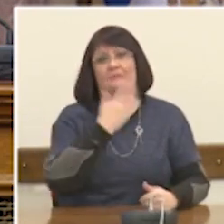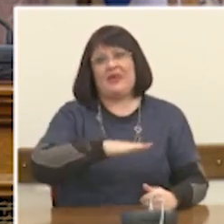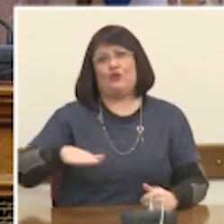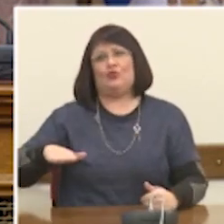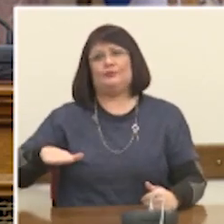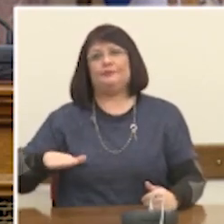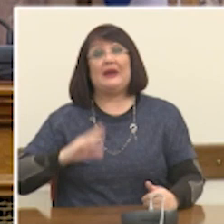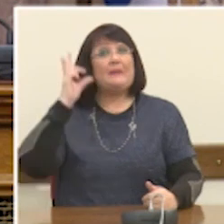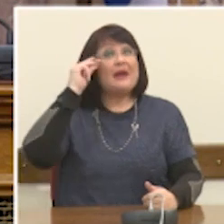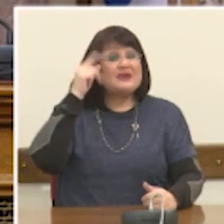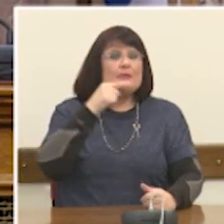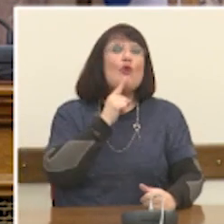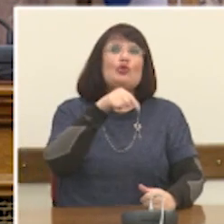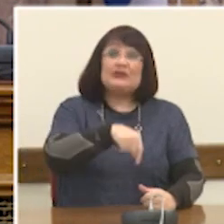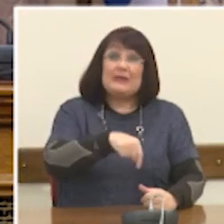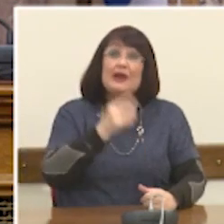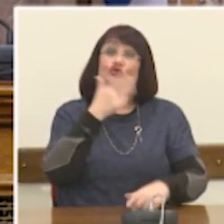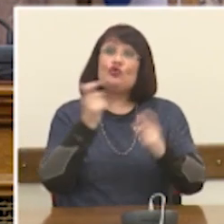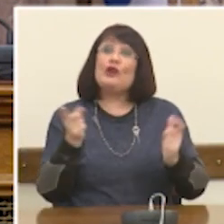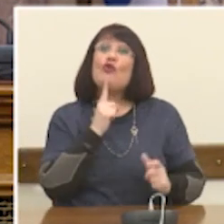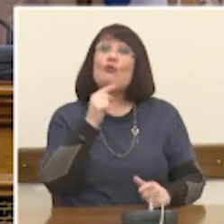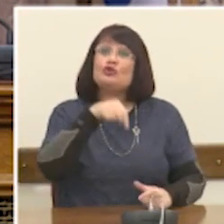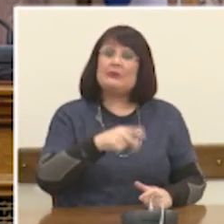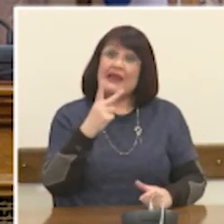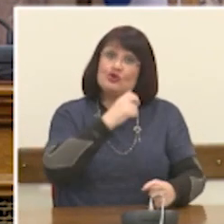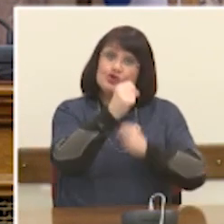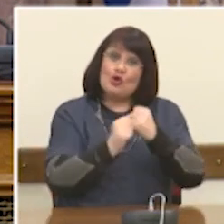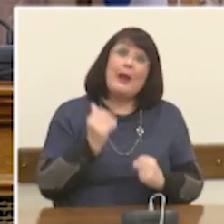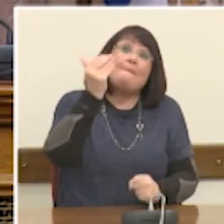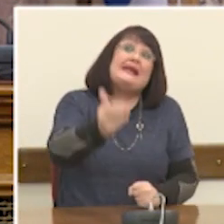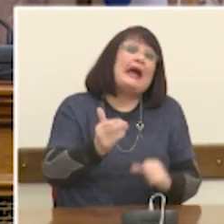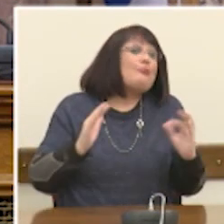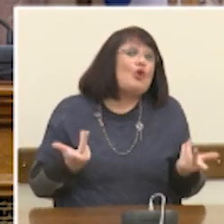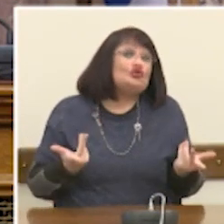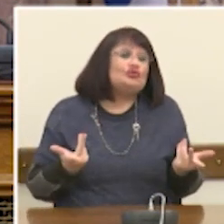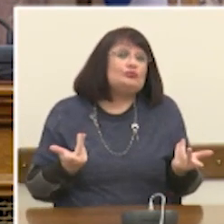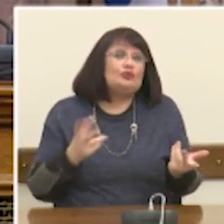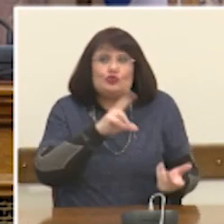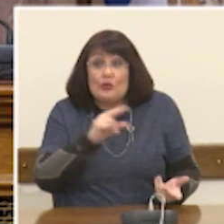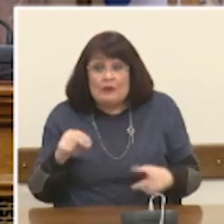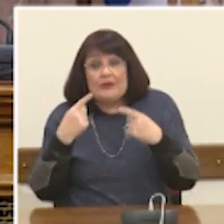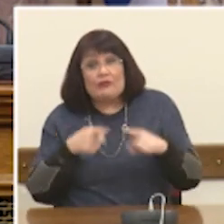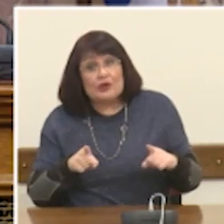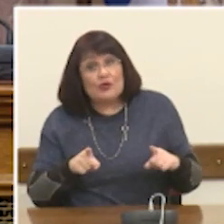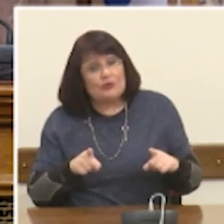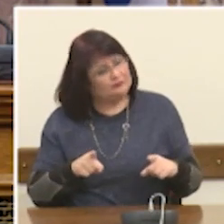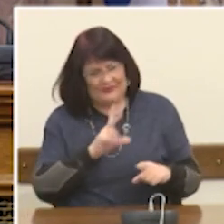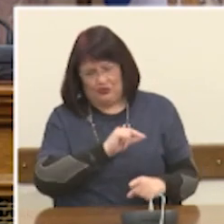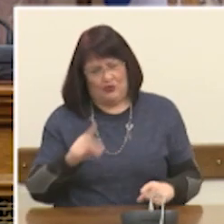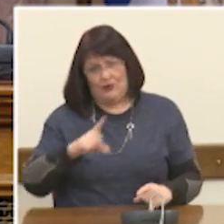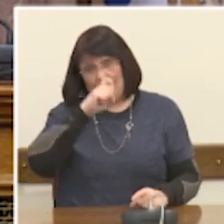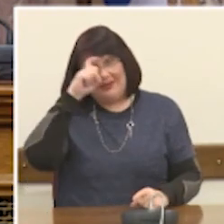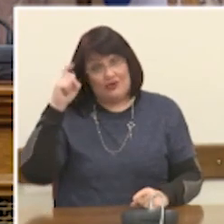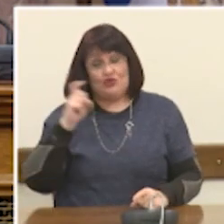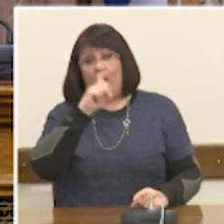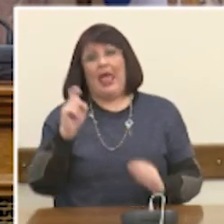πανεπιστήμιο έτσι όπως το γνωρίζουμε σε 20 χρόνια από τώρα. Πολύ δύσκολα ερωτήματα στα οποία